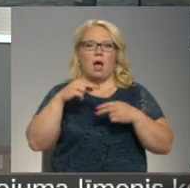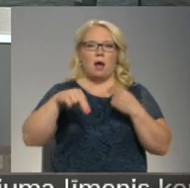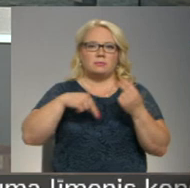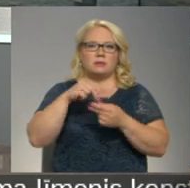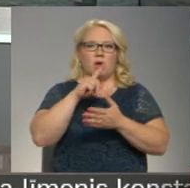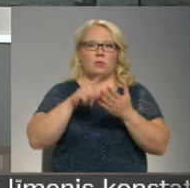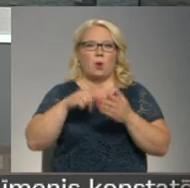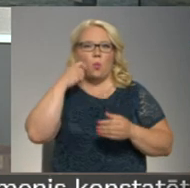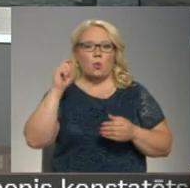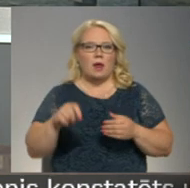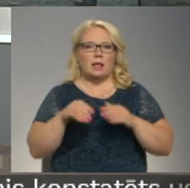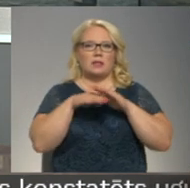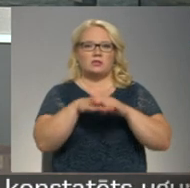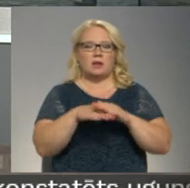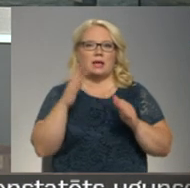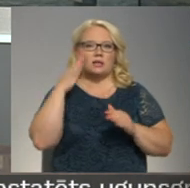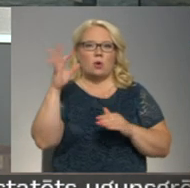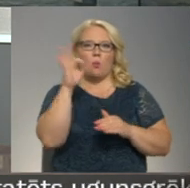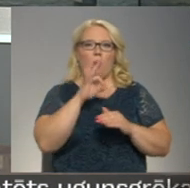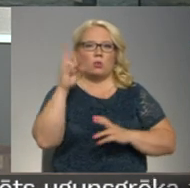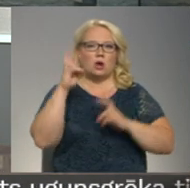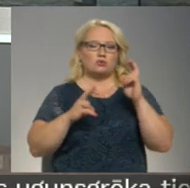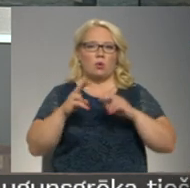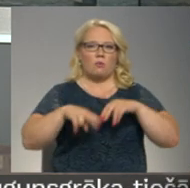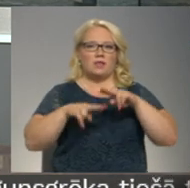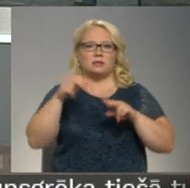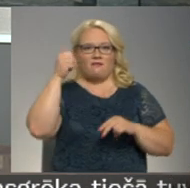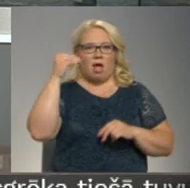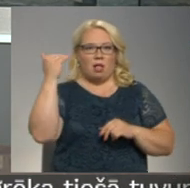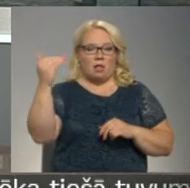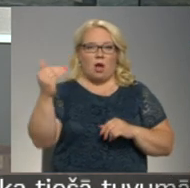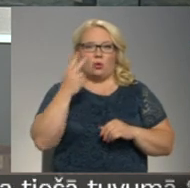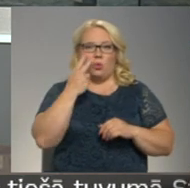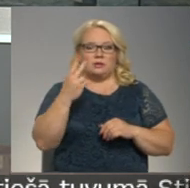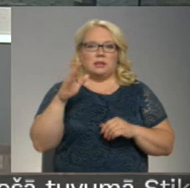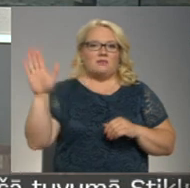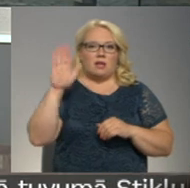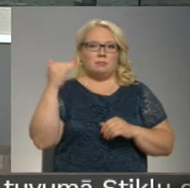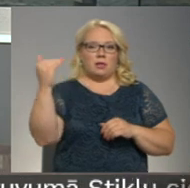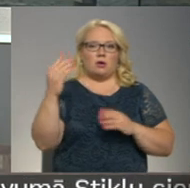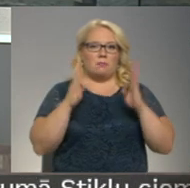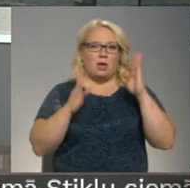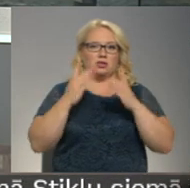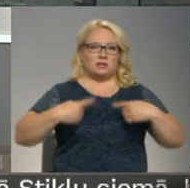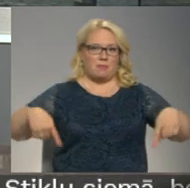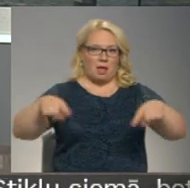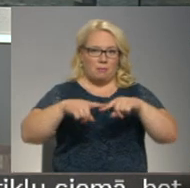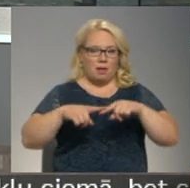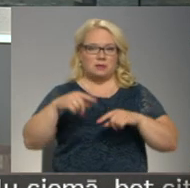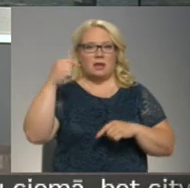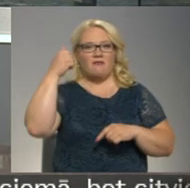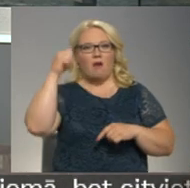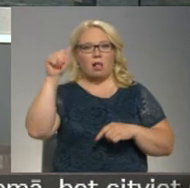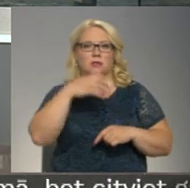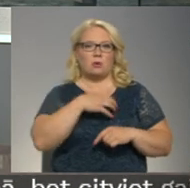iecerēto olu ražotnes būvniecību valkā, kurai noskatīts valstī piederošs meža zemes gabals. Atbildi valkas pašvaldība nav